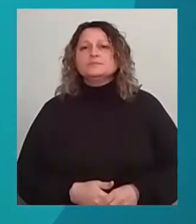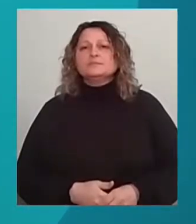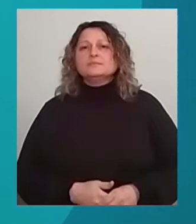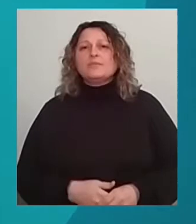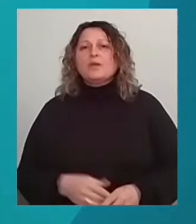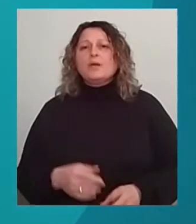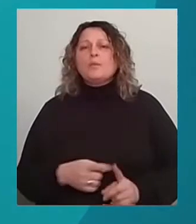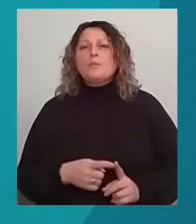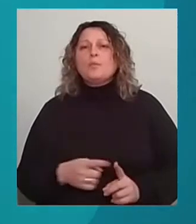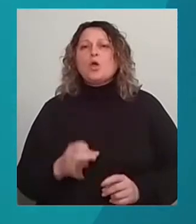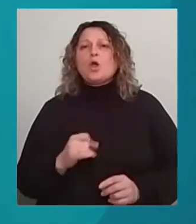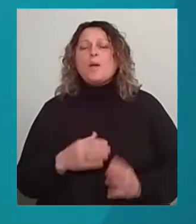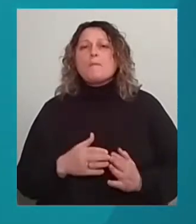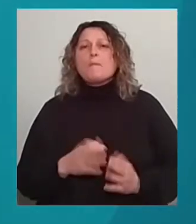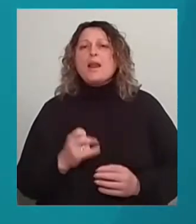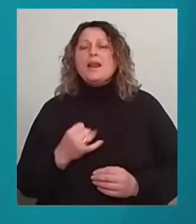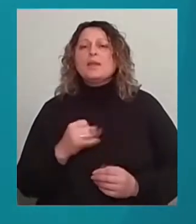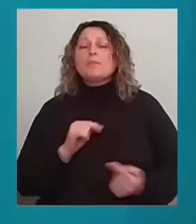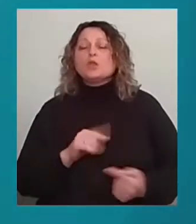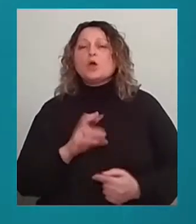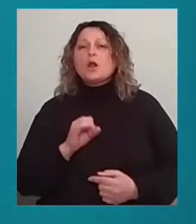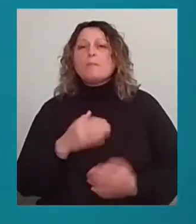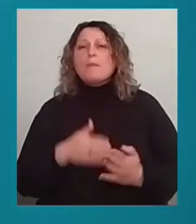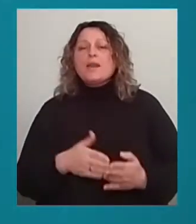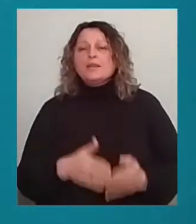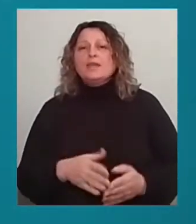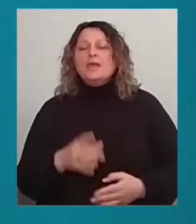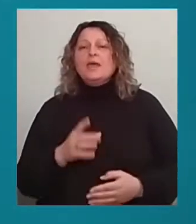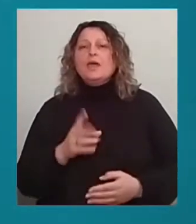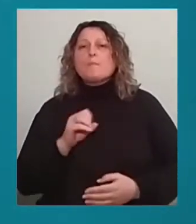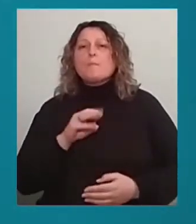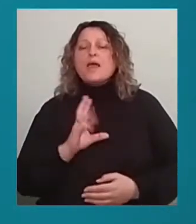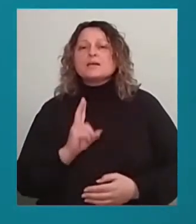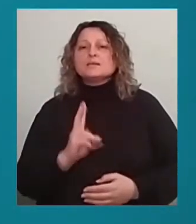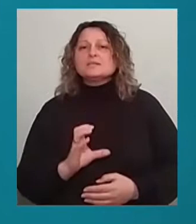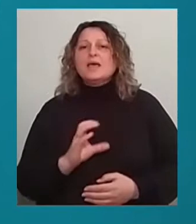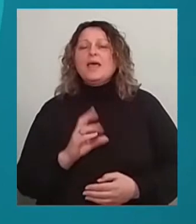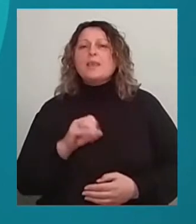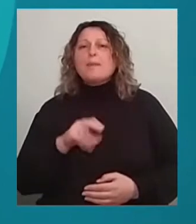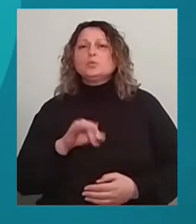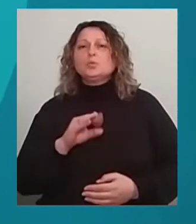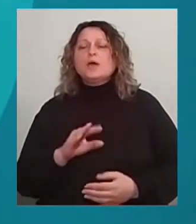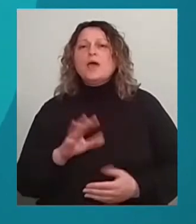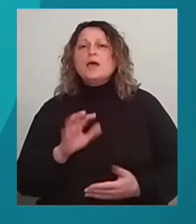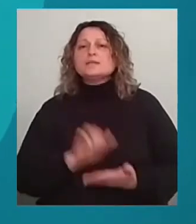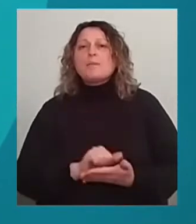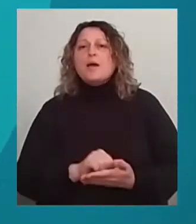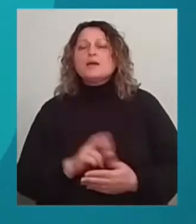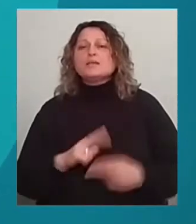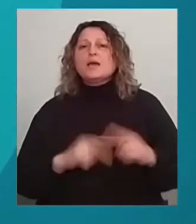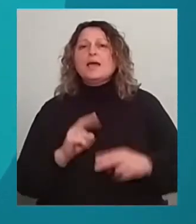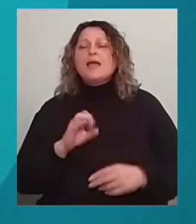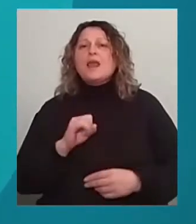Протикорабельний ракетний комплекс «Нептун», участь у створенні якого бере одеське виробництво телекарт «Прилад», знаходиться на